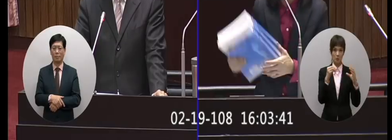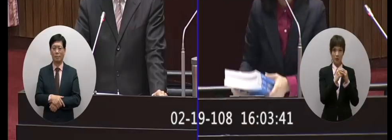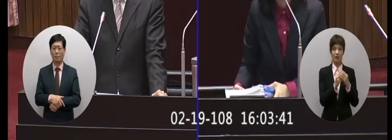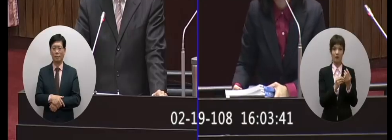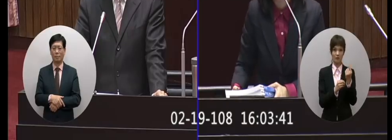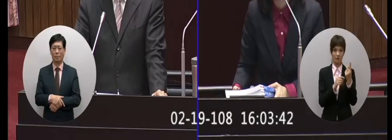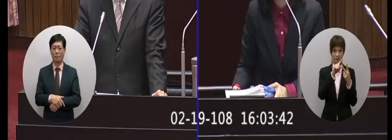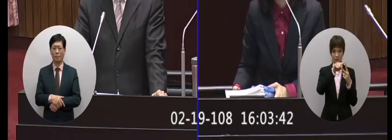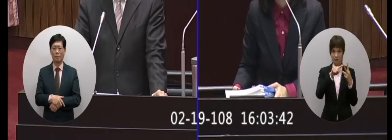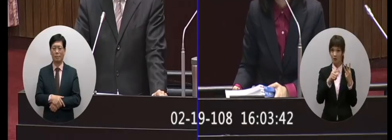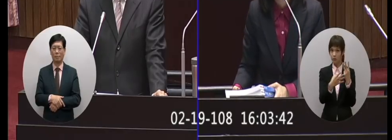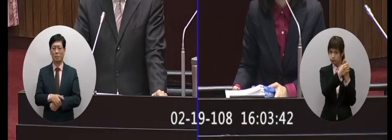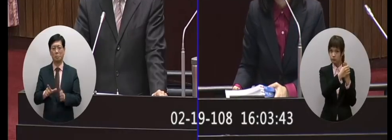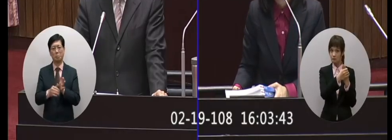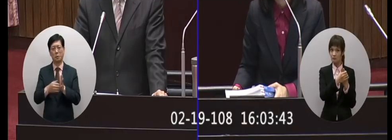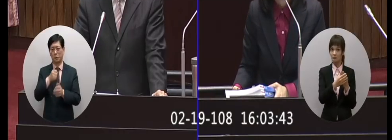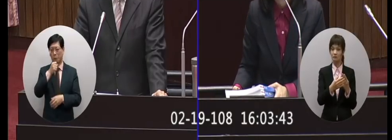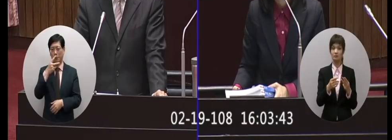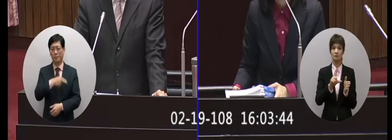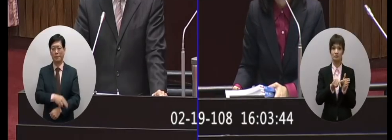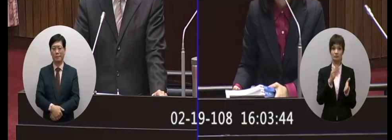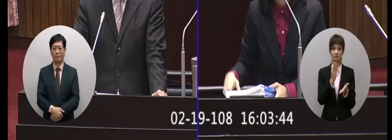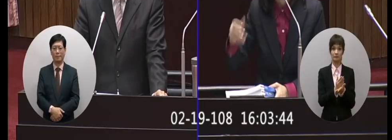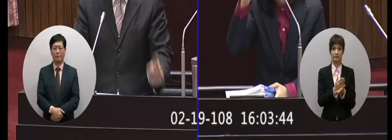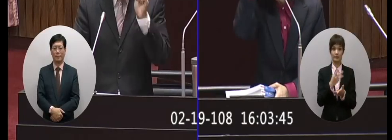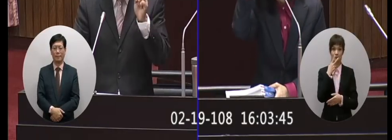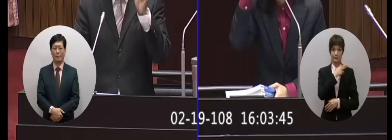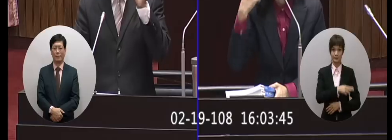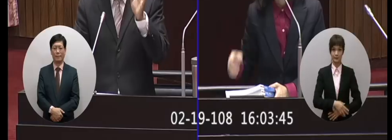你要告訴我編得出來開始了